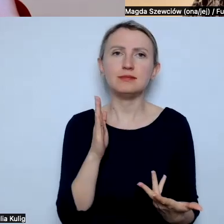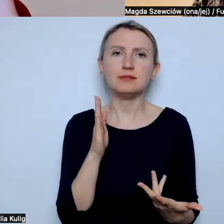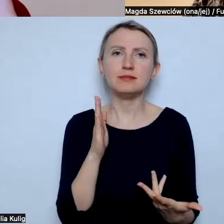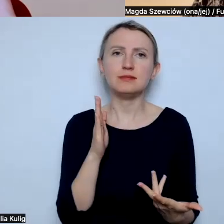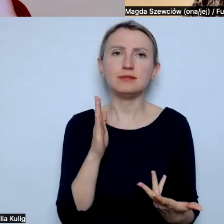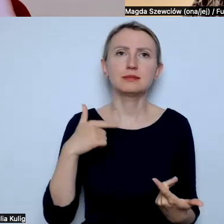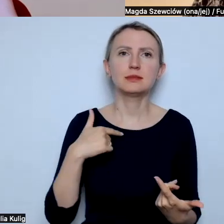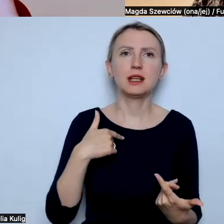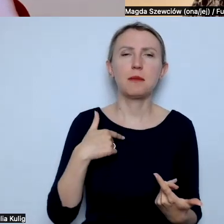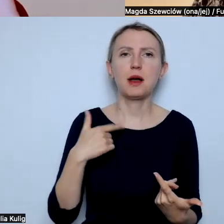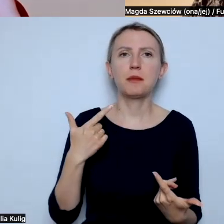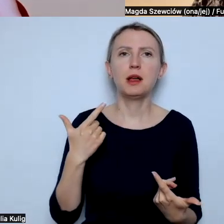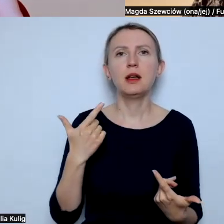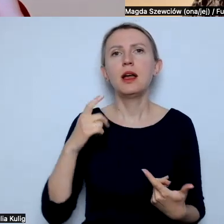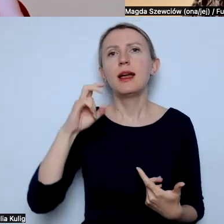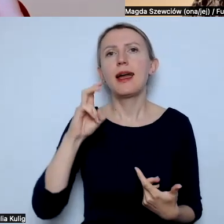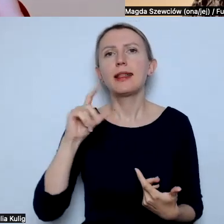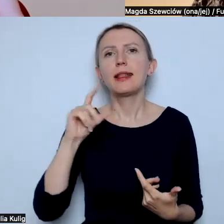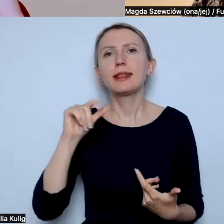w heteroseksualnym małżeństwie.